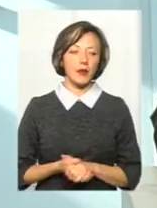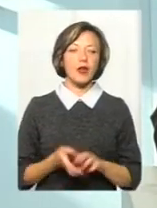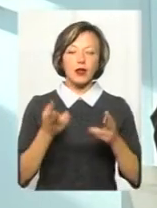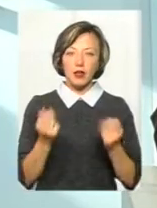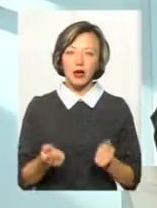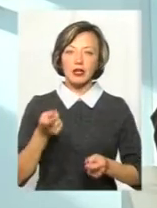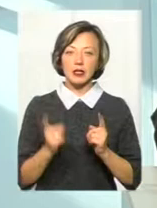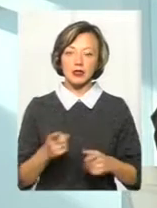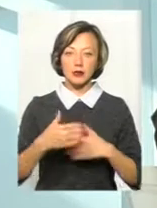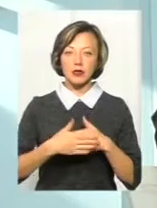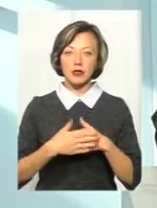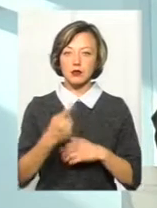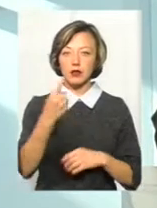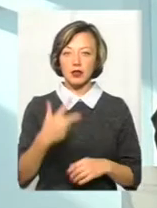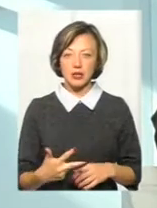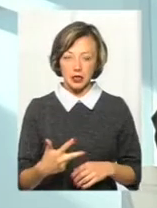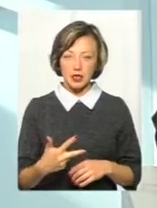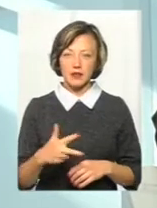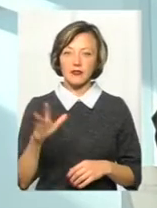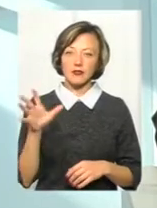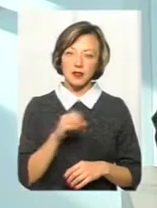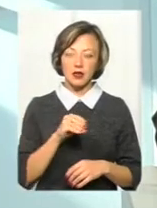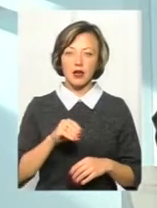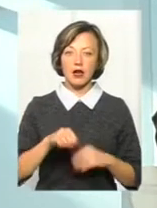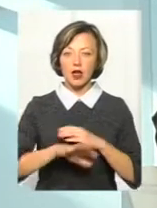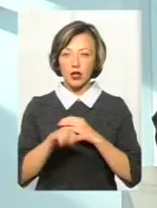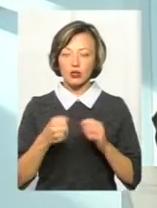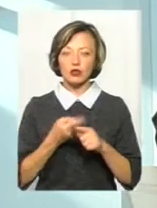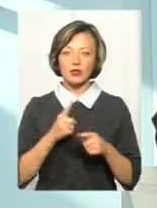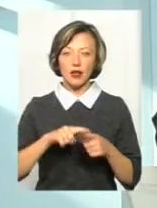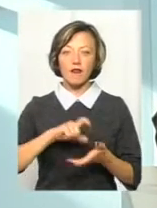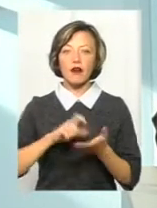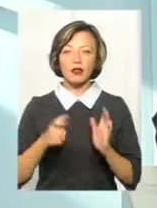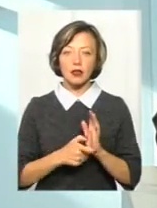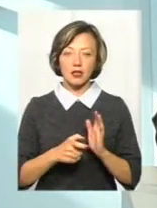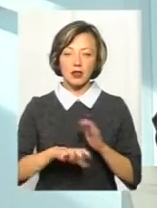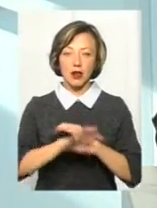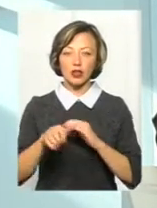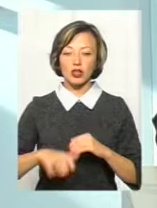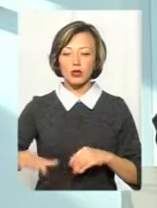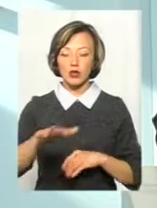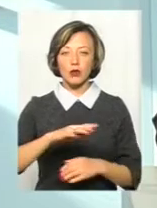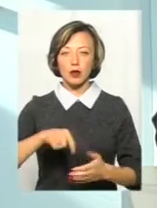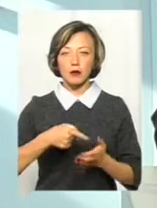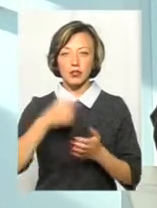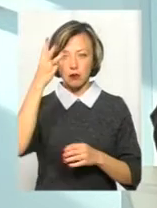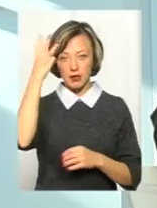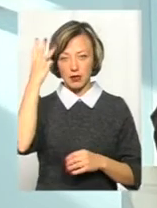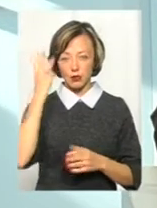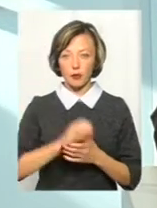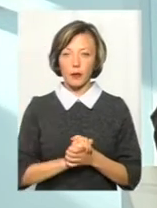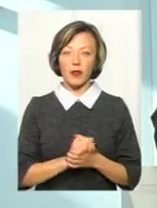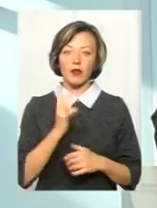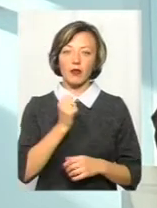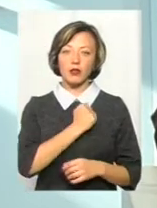зазначили, близько третини, більше третини усіх крадіжок. Це складають квартирні крадіжки на території міста Хмельницького. На